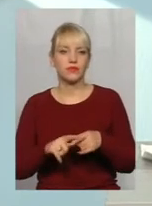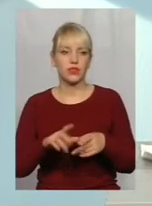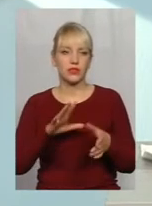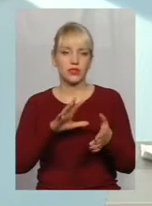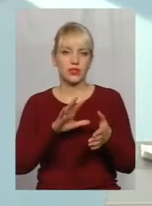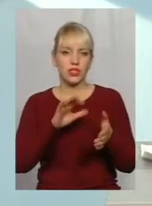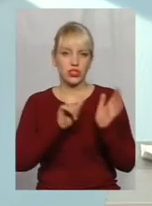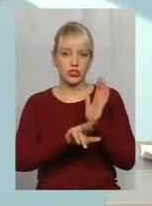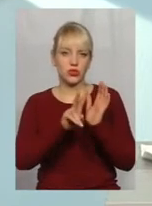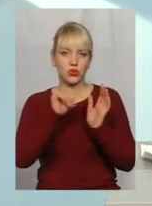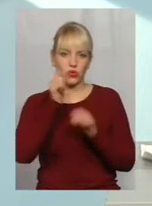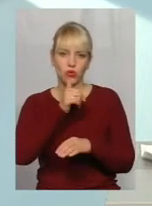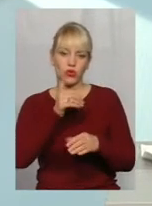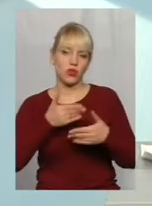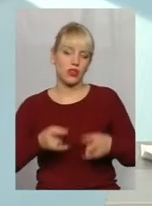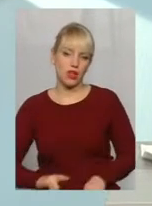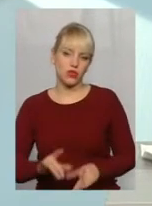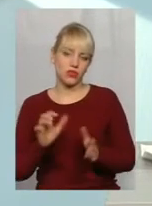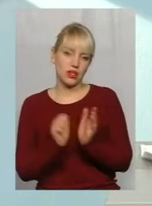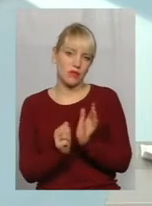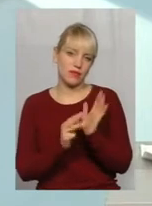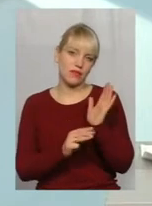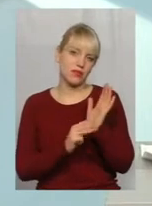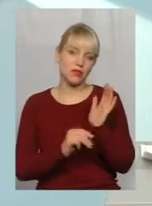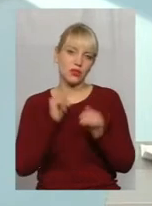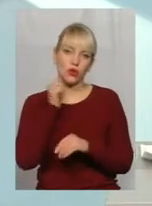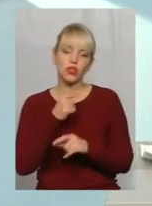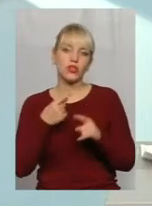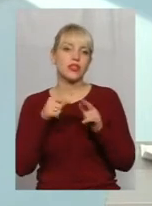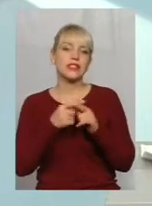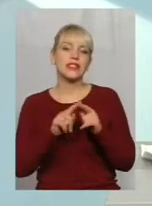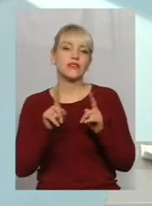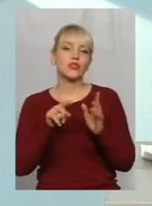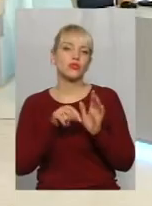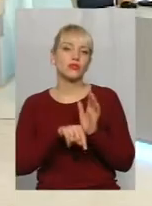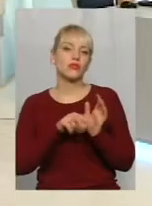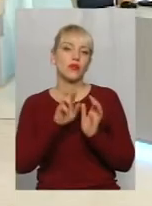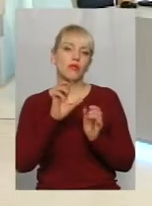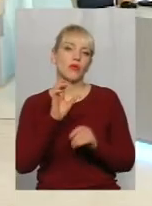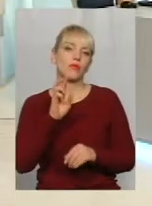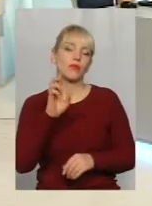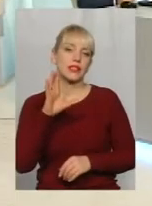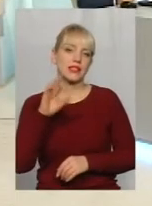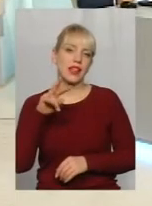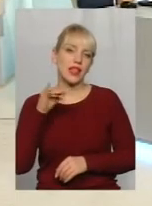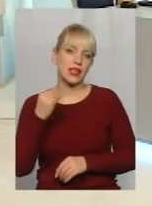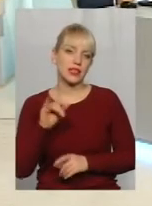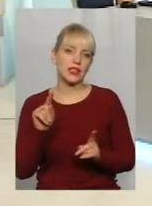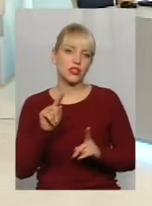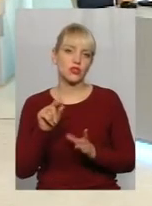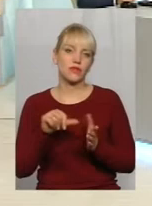60-го року народження займався якраз в 80-х роках, це що стосується бобслею. Ну, і виступала